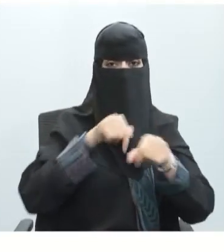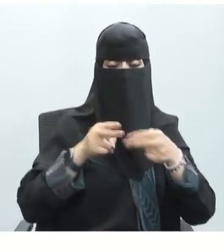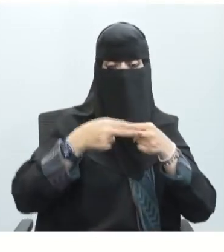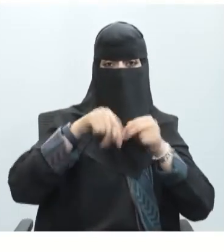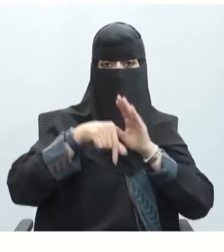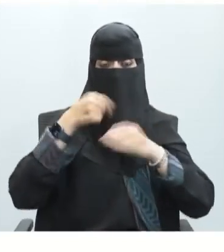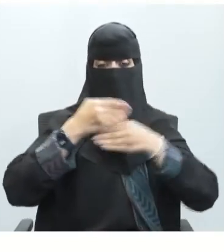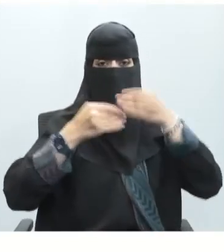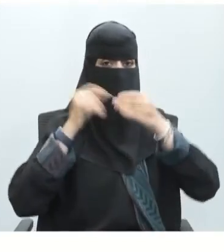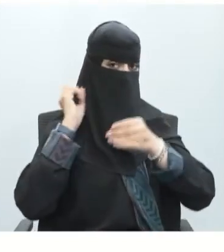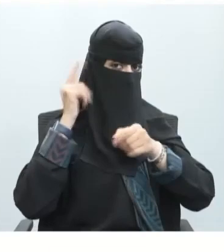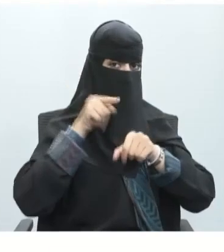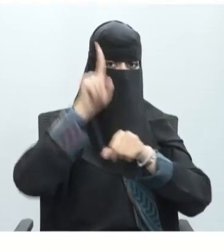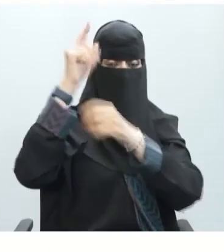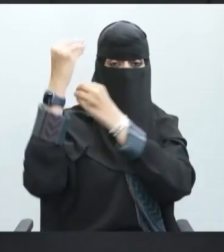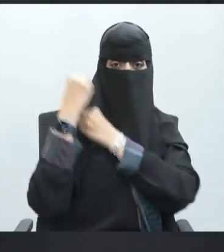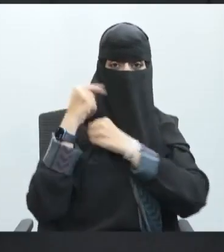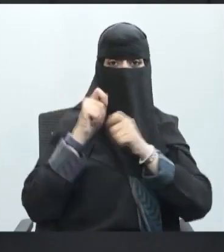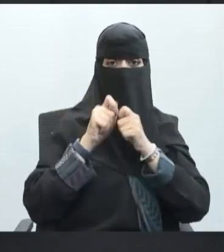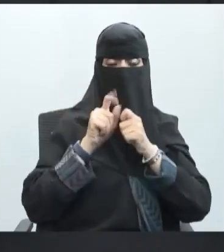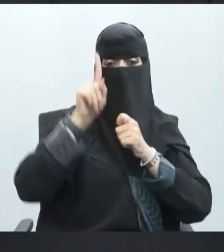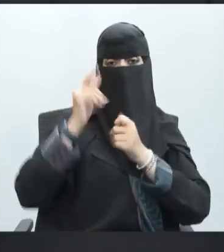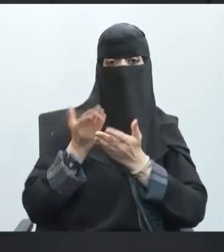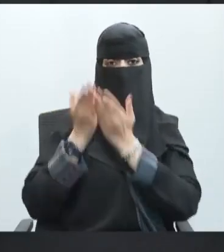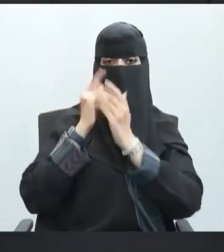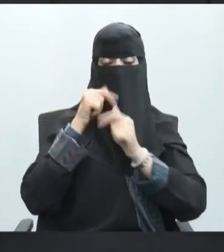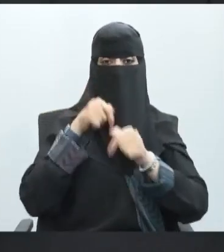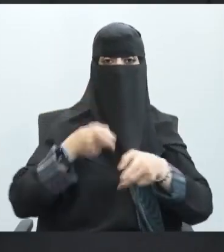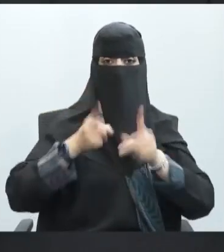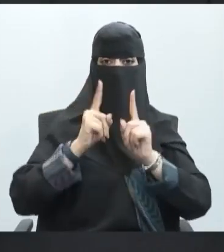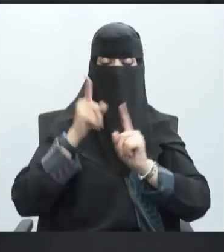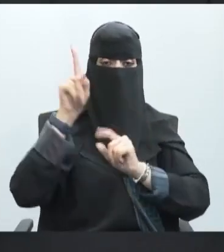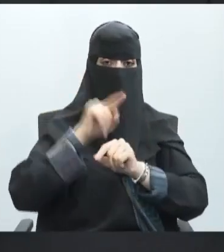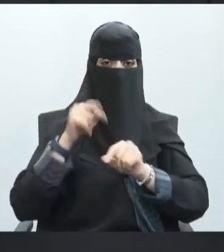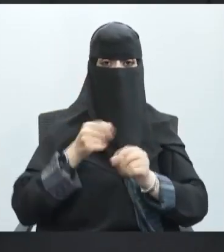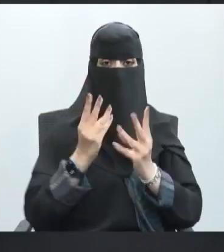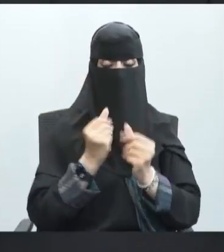درس تركيب الجهاز العصبي رجائي لكم بالتوفيق سبحانك اللهم وبحمدك أشهد أن لا إله إلا أنت أستغفرك وأتوب إليك